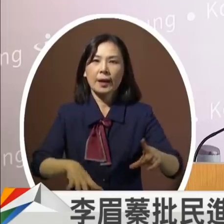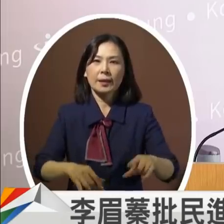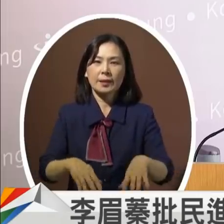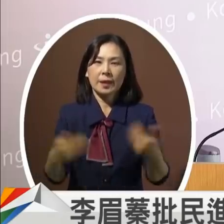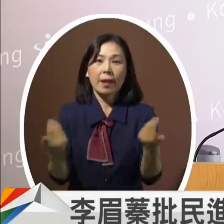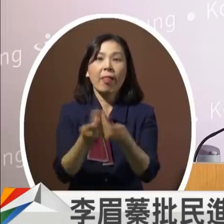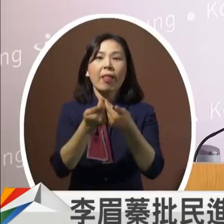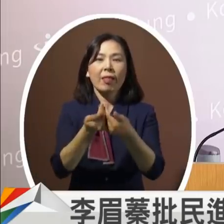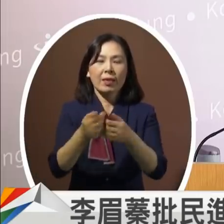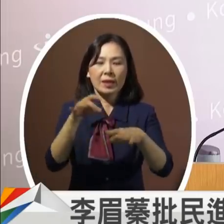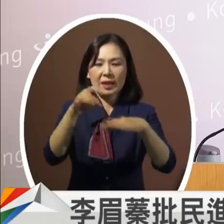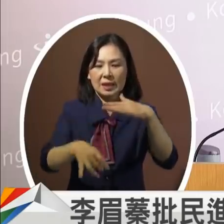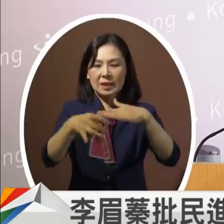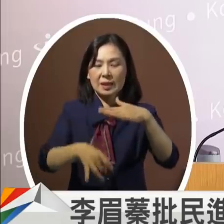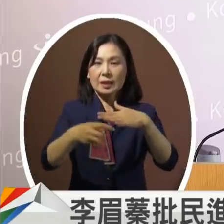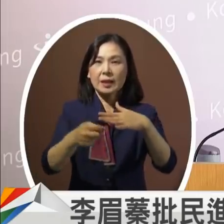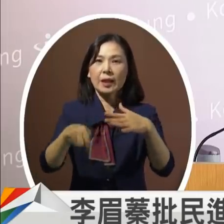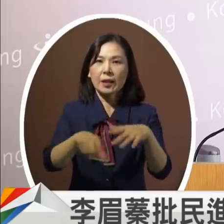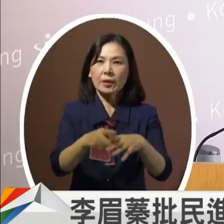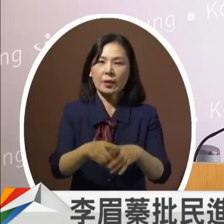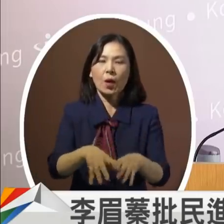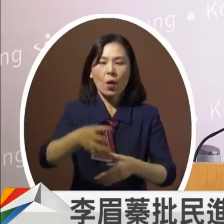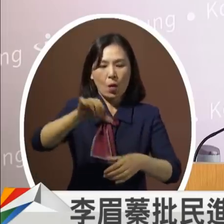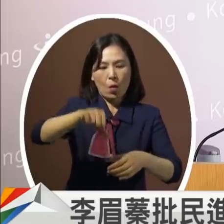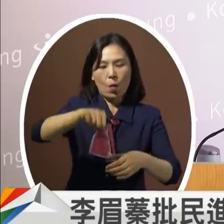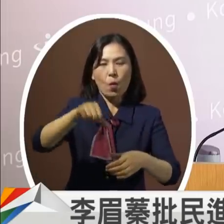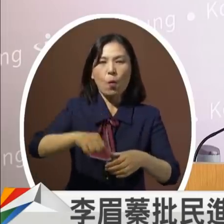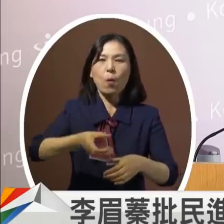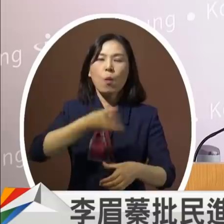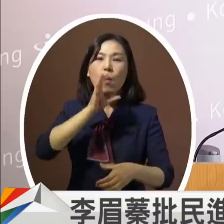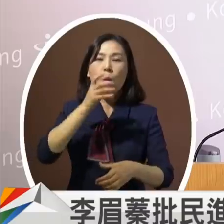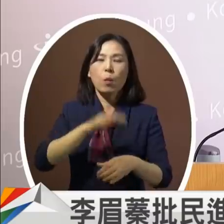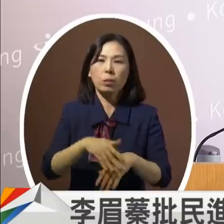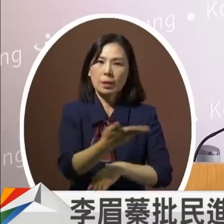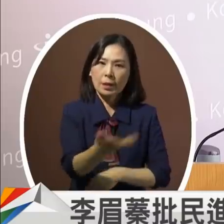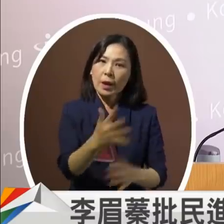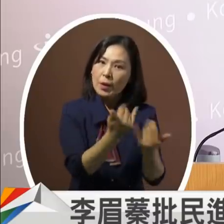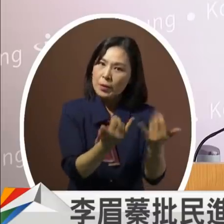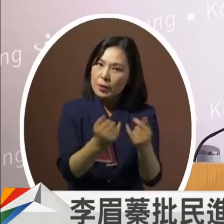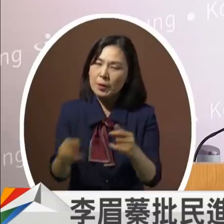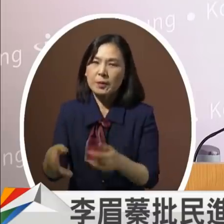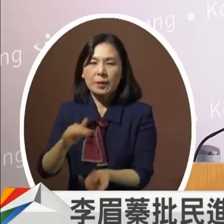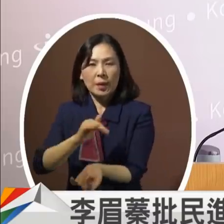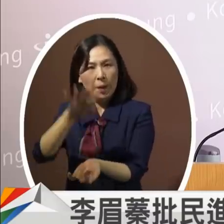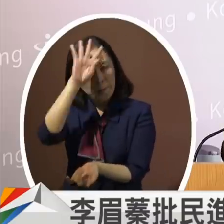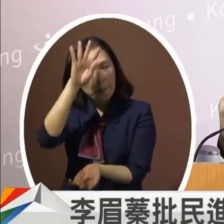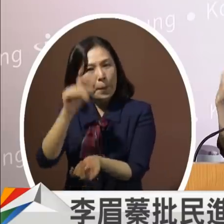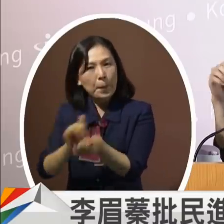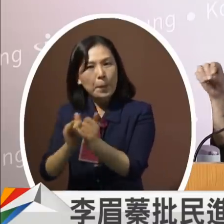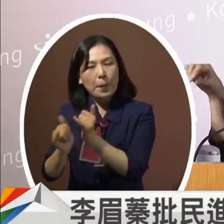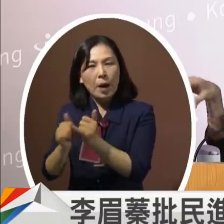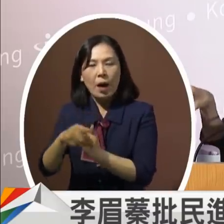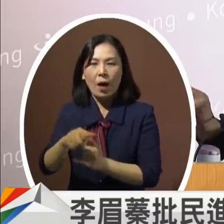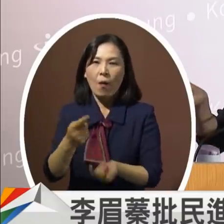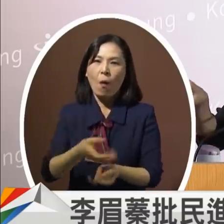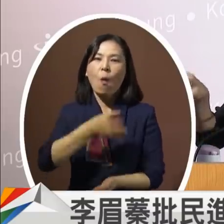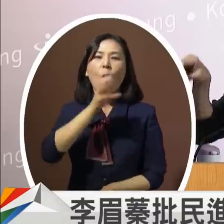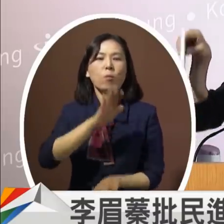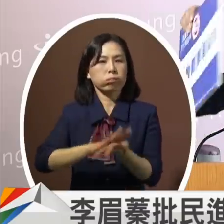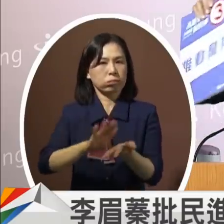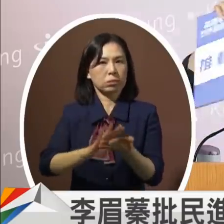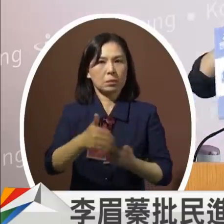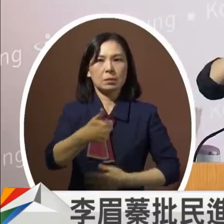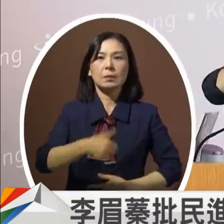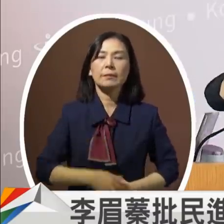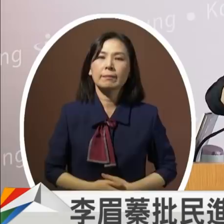以医校一机 医院一机让学生及病患都能喝到干净好水接下来我要推